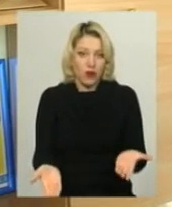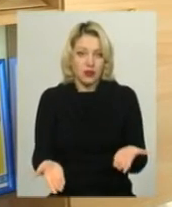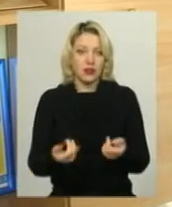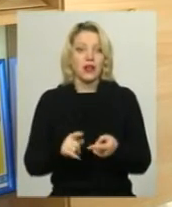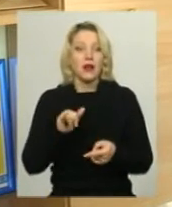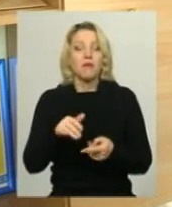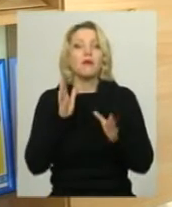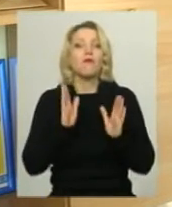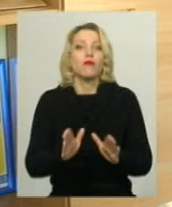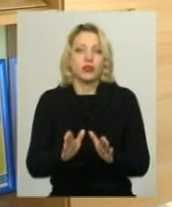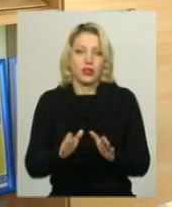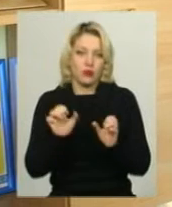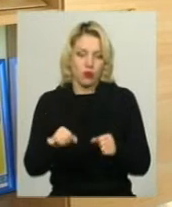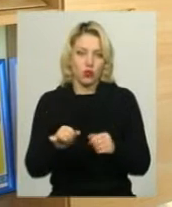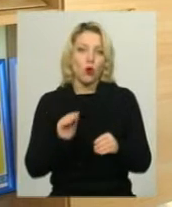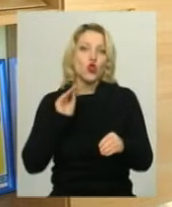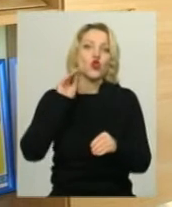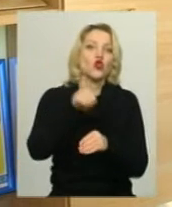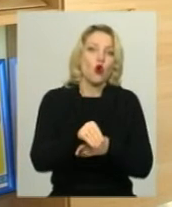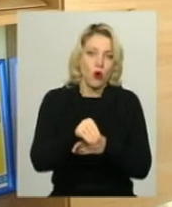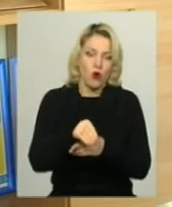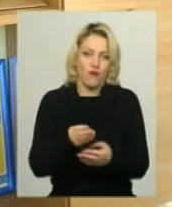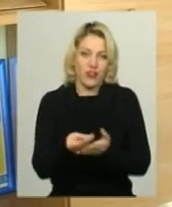можемо тільки їх дофінансовувати.